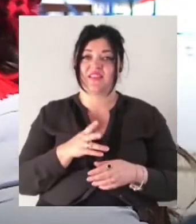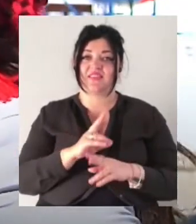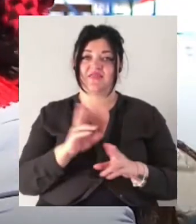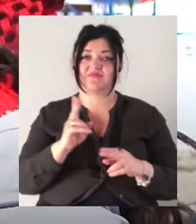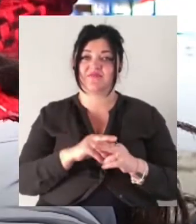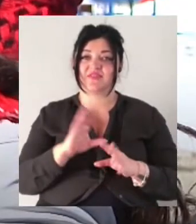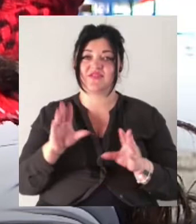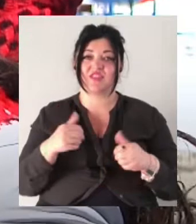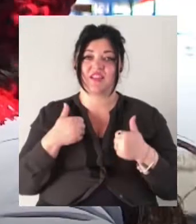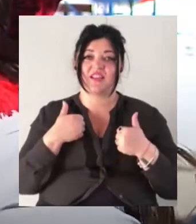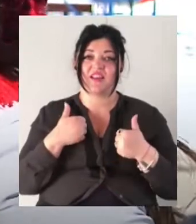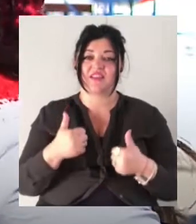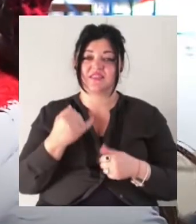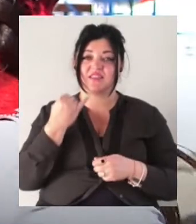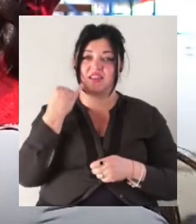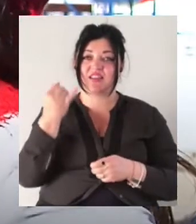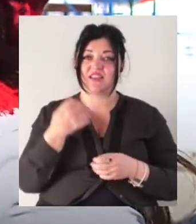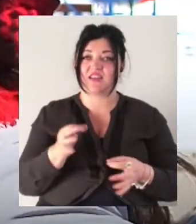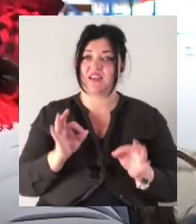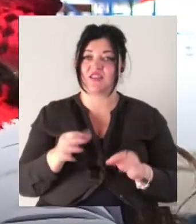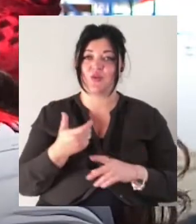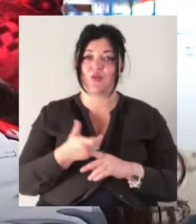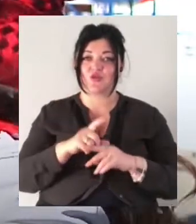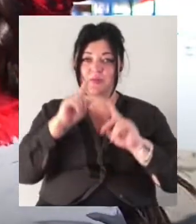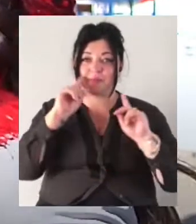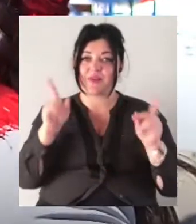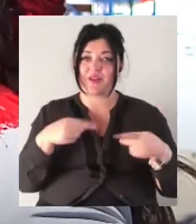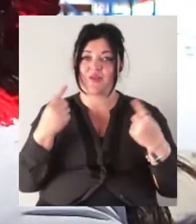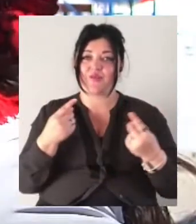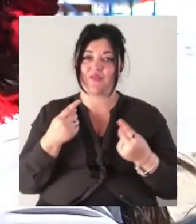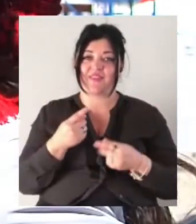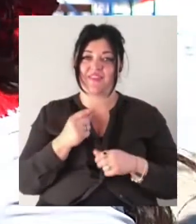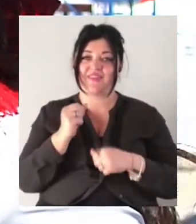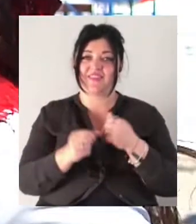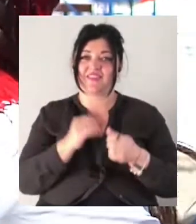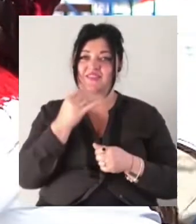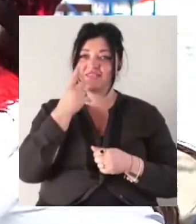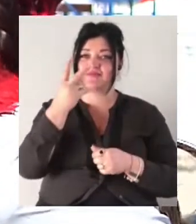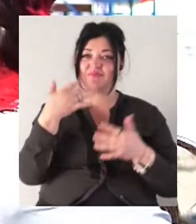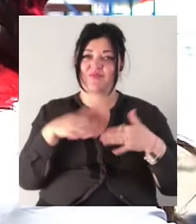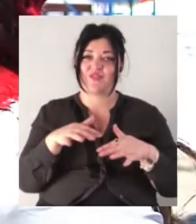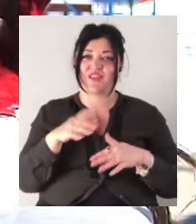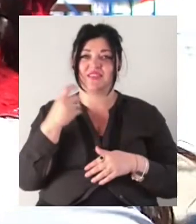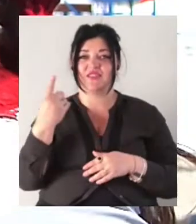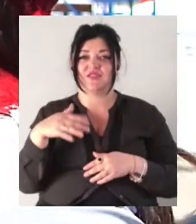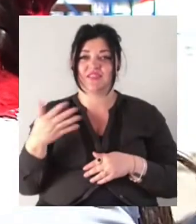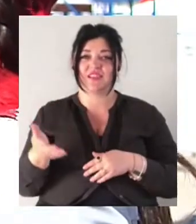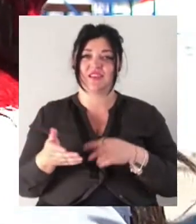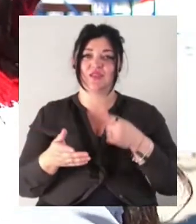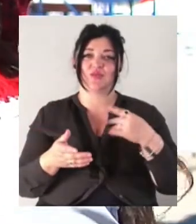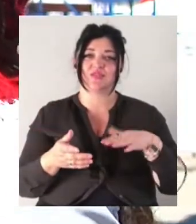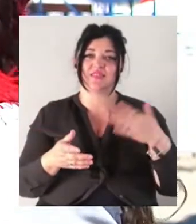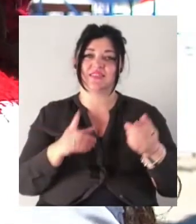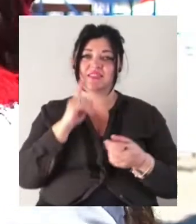класна ідея, конечно, дуже прикольно. Во-первых, їдеш і море, с одной сторони, с другой сторони, зелень, і тебе прям